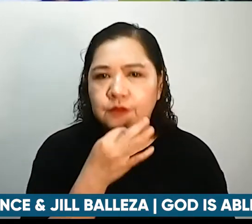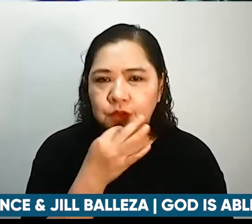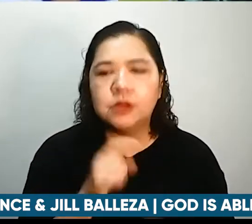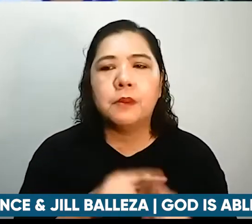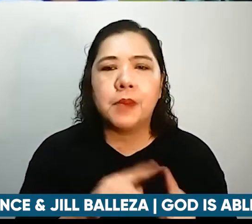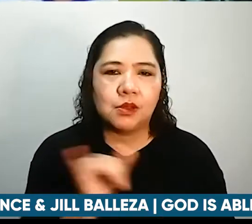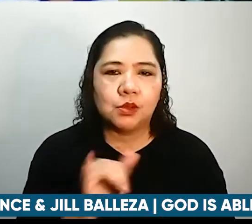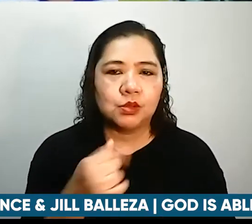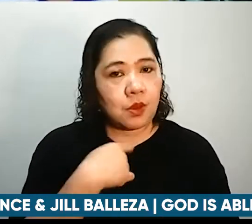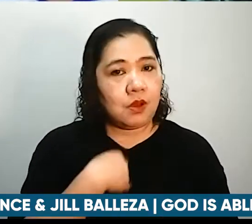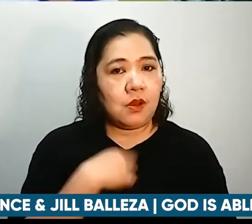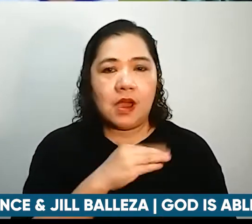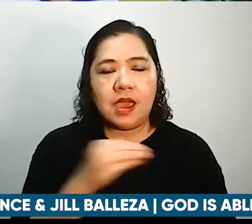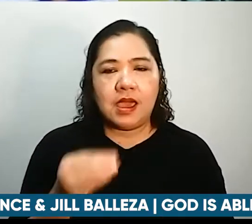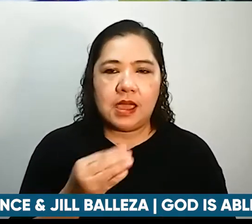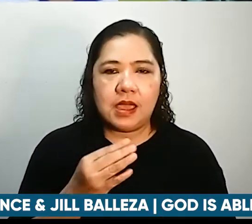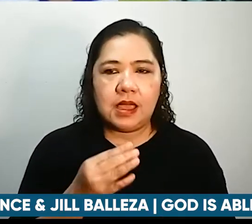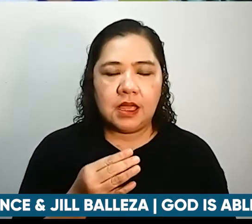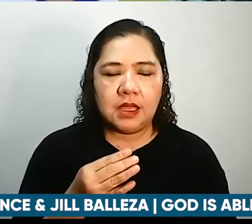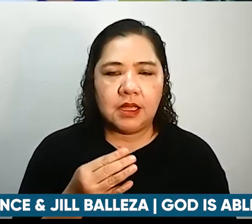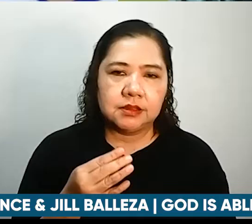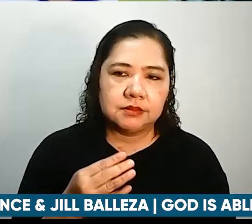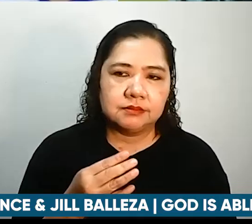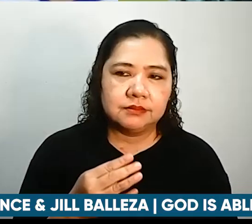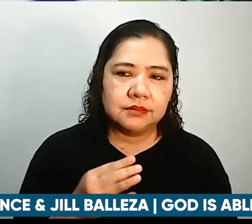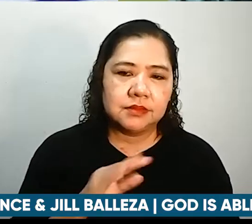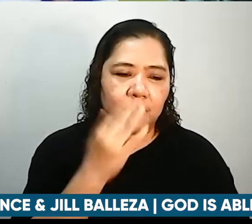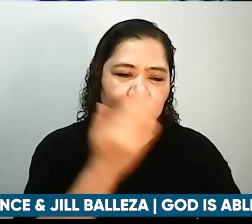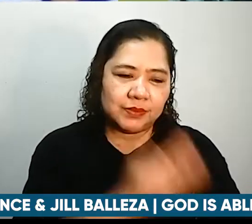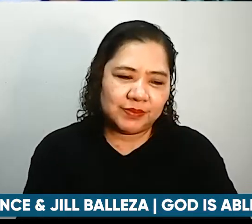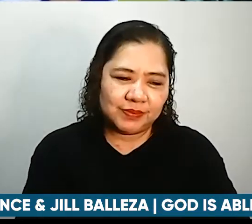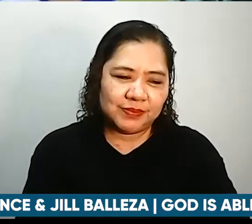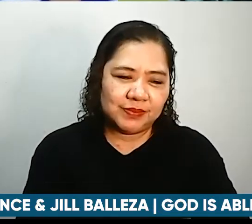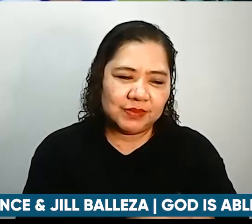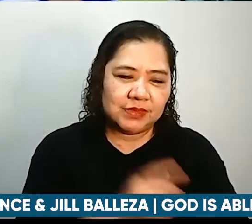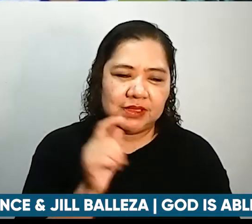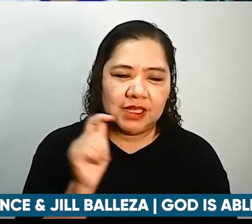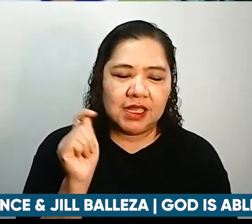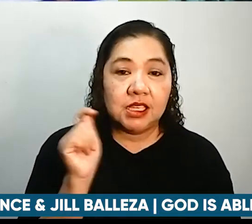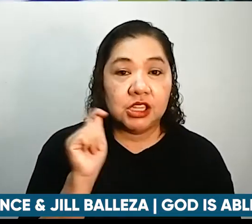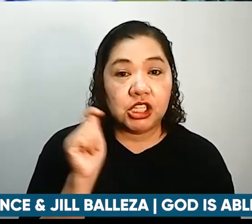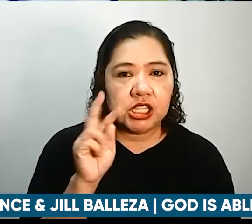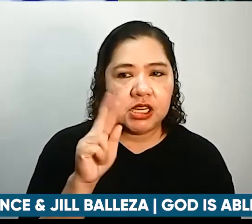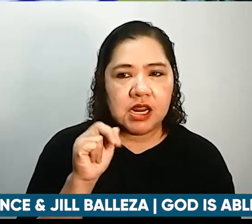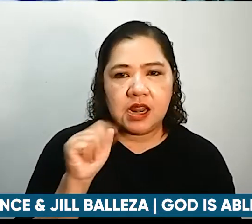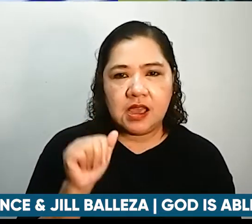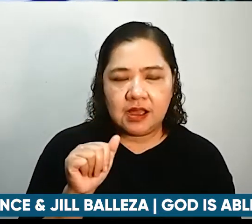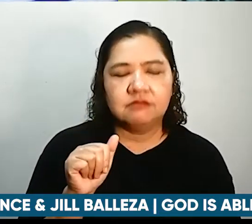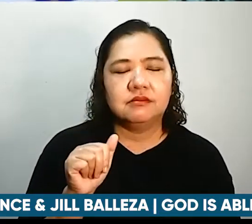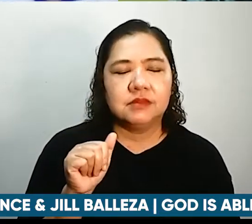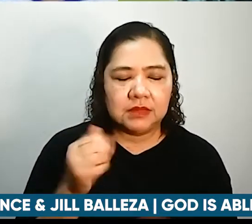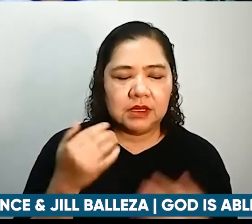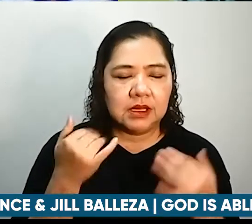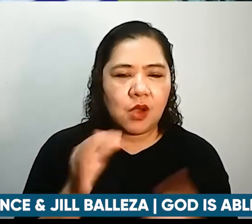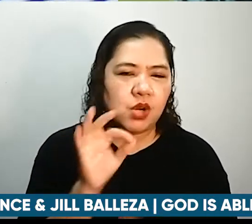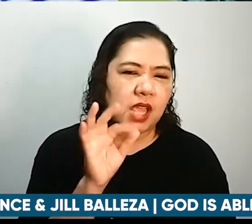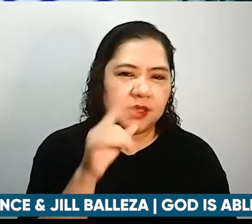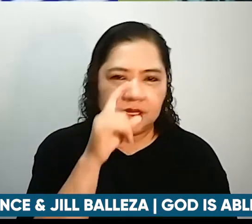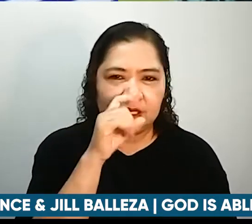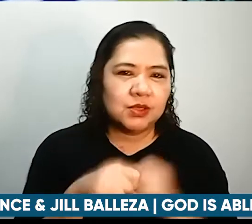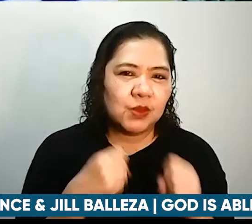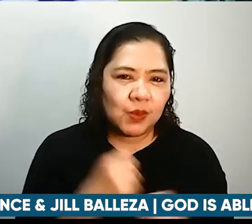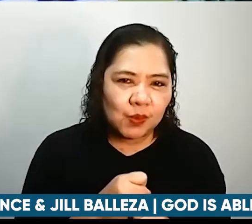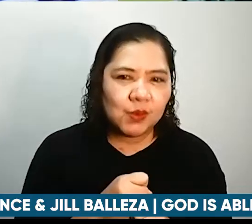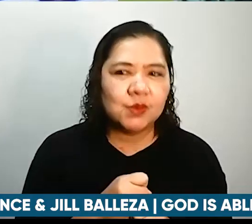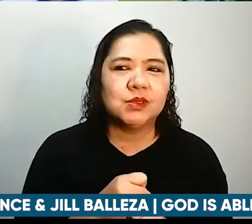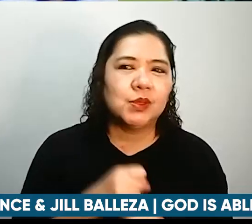na rin kasi syempre yung anak namin 19 na. So nandun na siya pa adult stage na siya and alam naman natin pagka